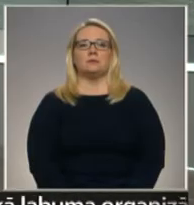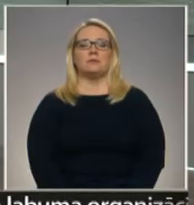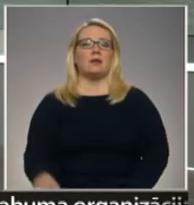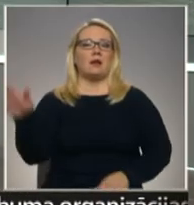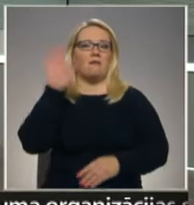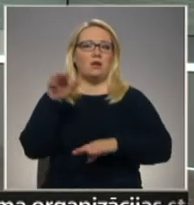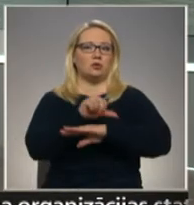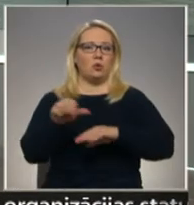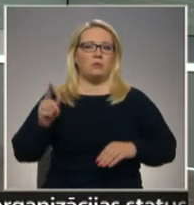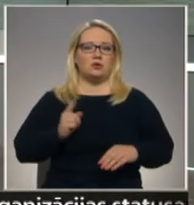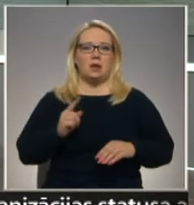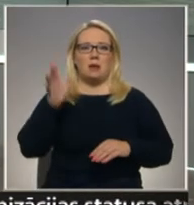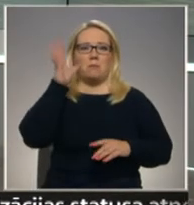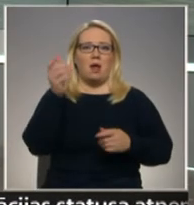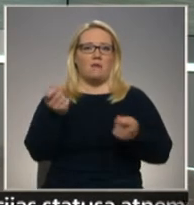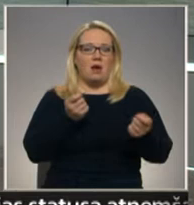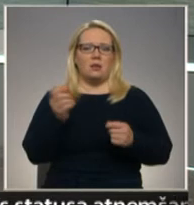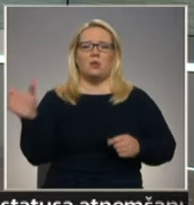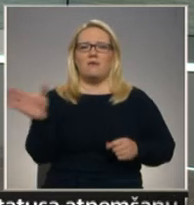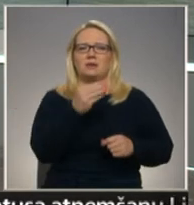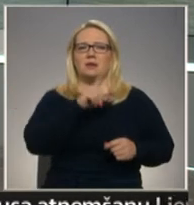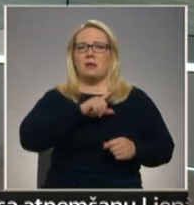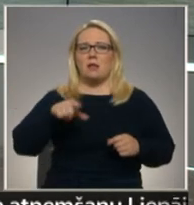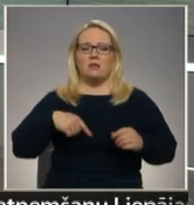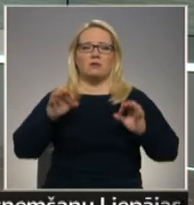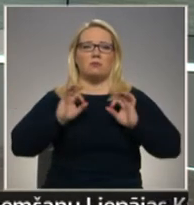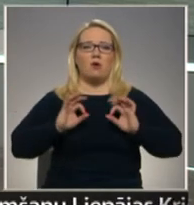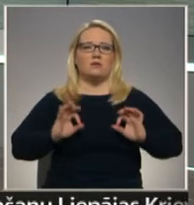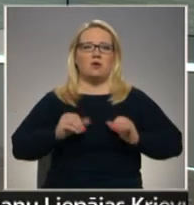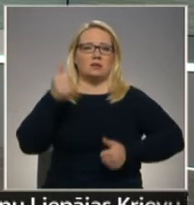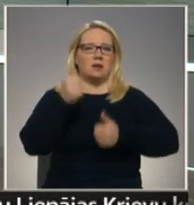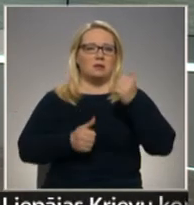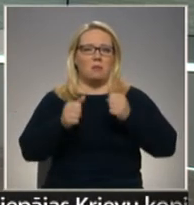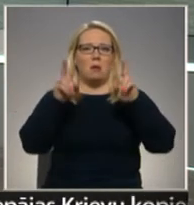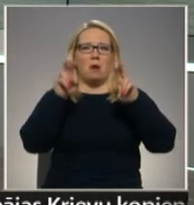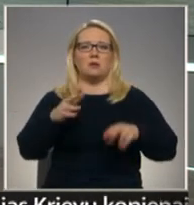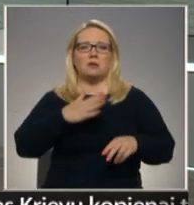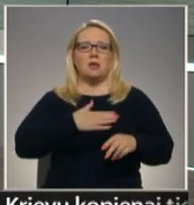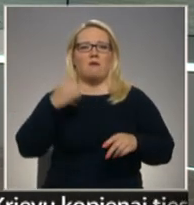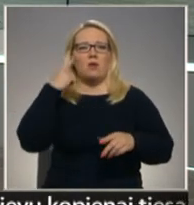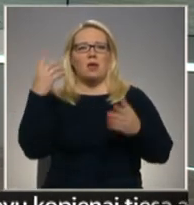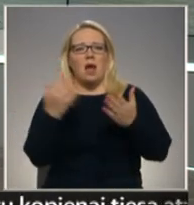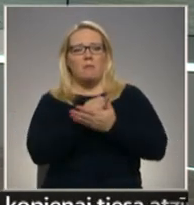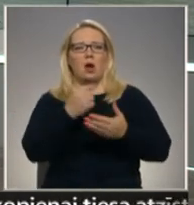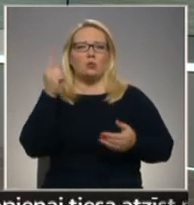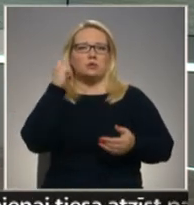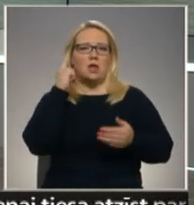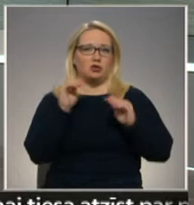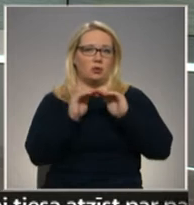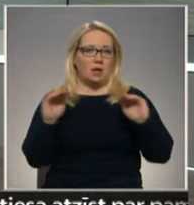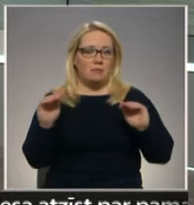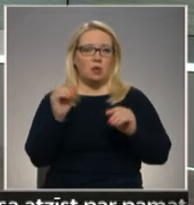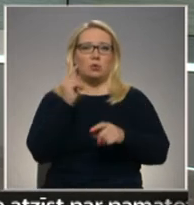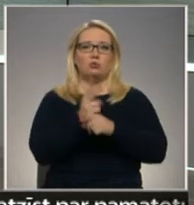Valsts robežsārdzes pārvaldes no visas Latvijas profesionālās sacensībās pārbauda savu iemaņu un zināšanu līmeni.